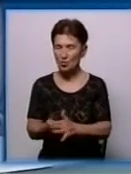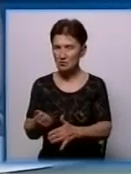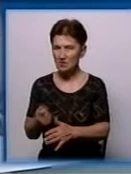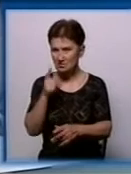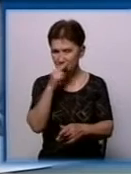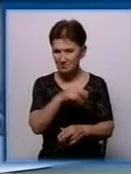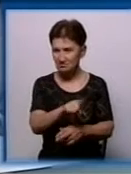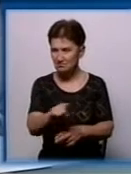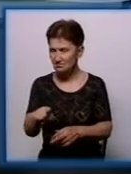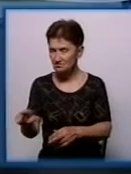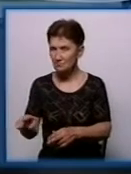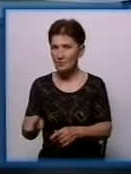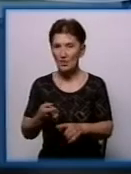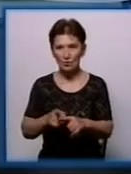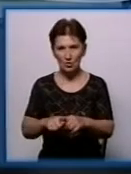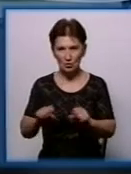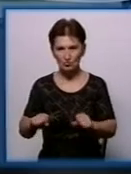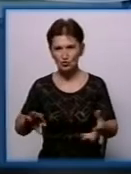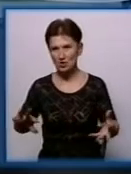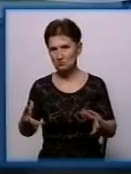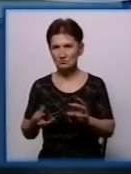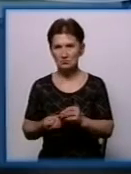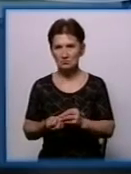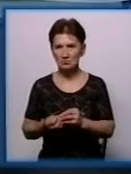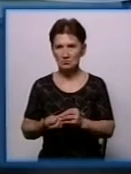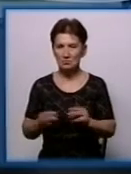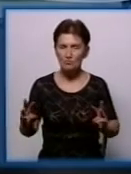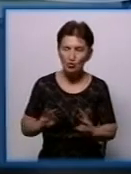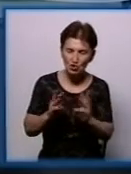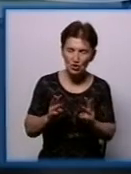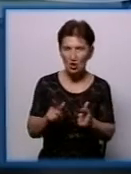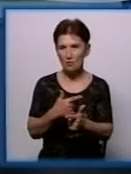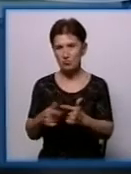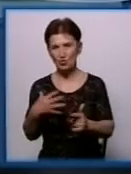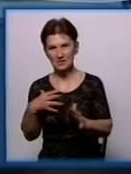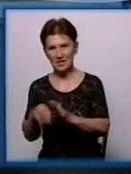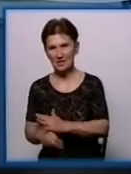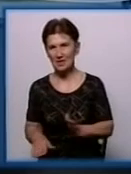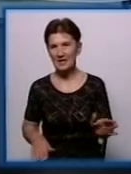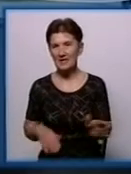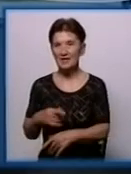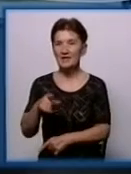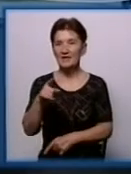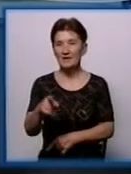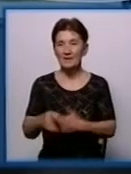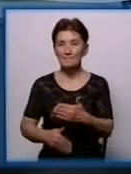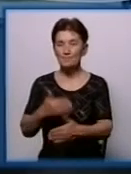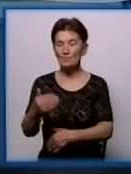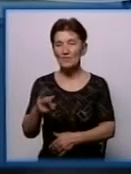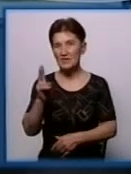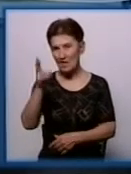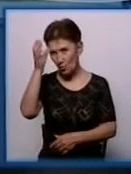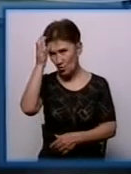призвели до обожежі або загибелі. Зрозуміло. Ну, далі давайте про освітні заклади, перейдемо до них. У